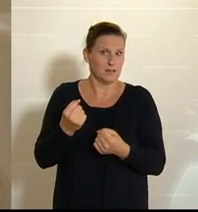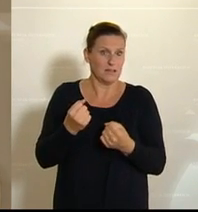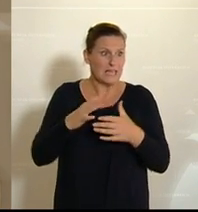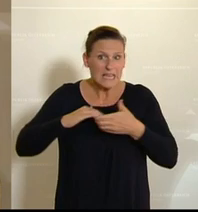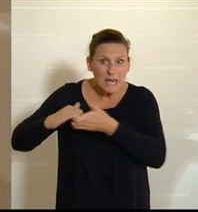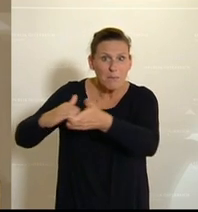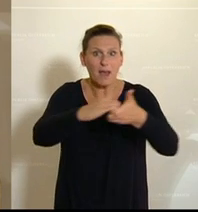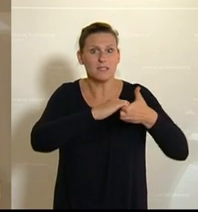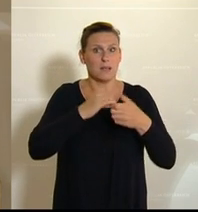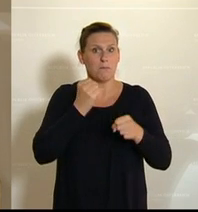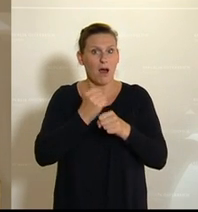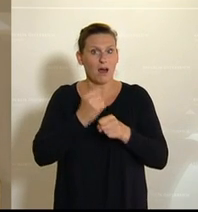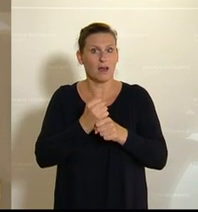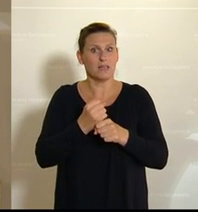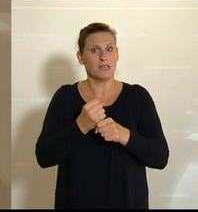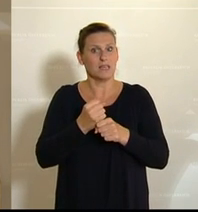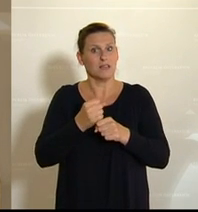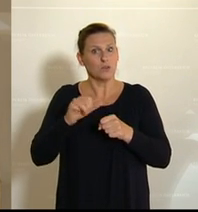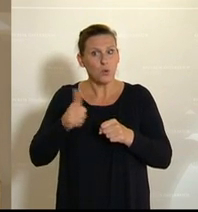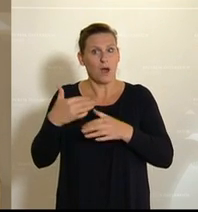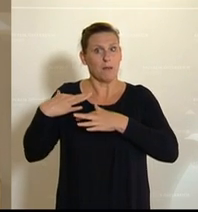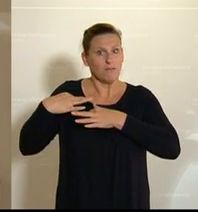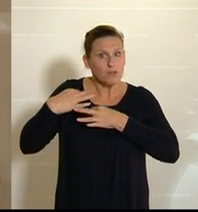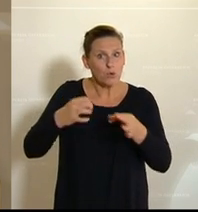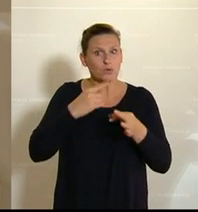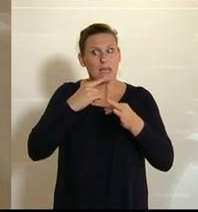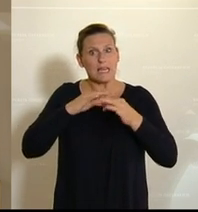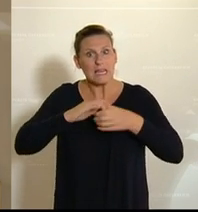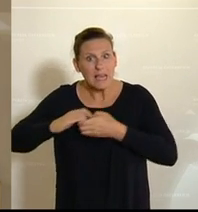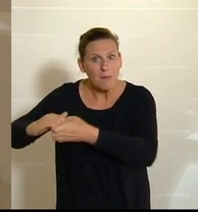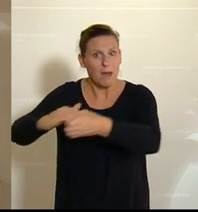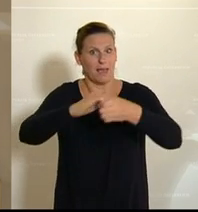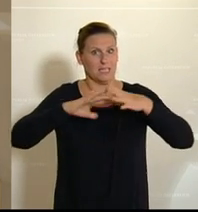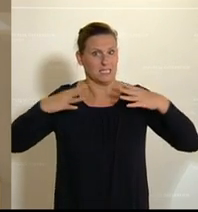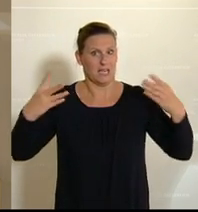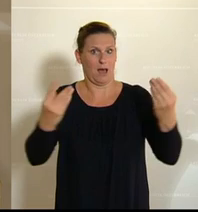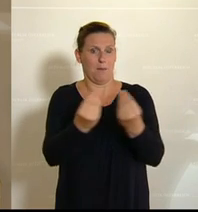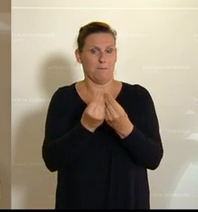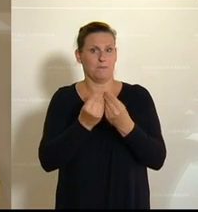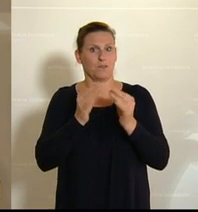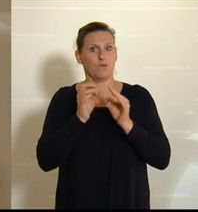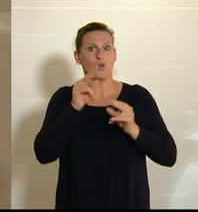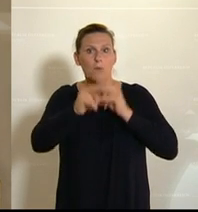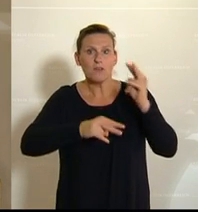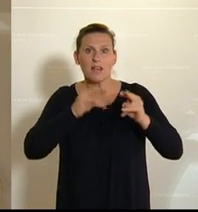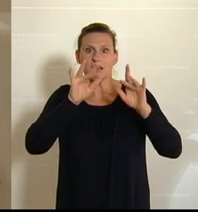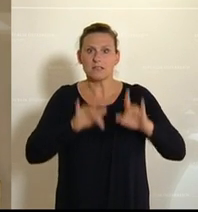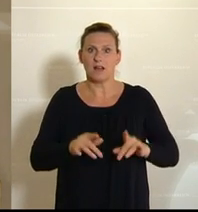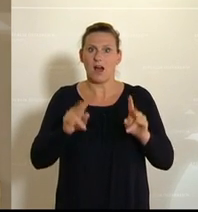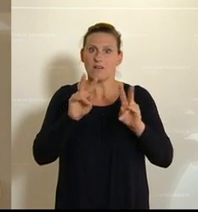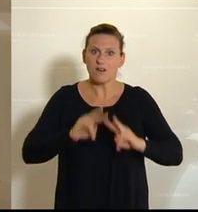tun wir gemeinsam. Und ich wiederhole dieses gemeinsam. Gemeinsam für die pflegenden Angehörigen. Gemeinsam für die Menschen in der Pflege.